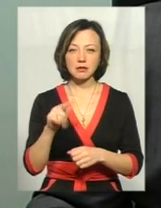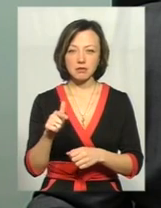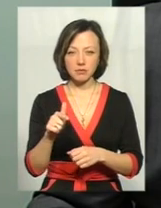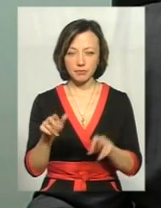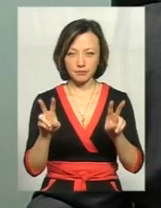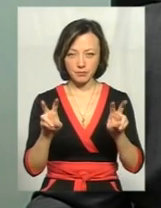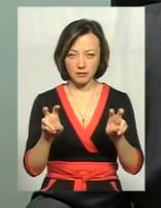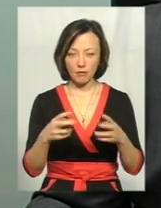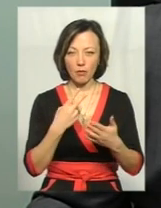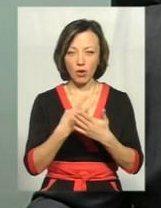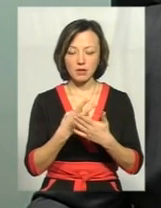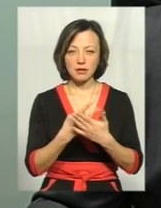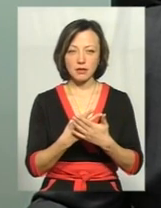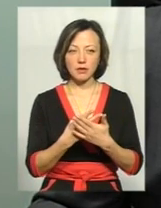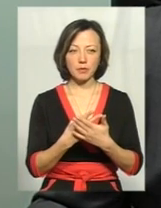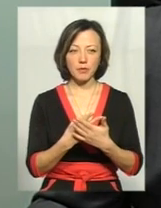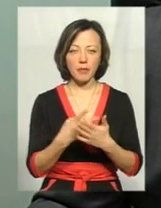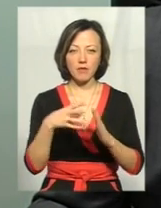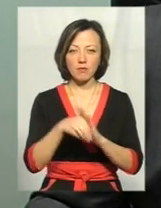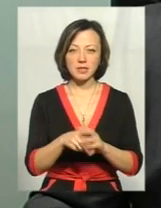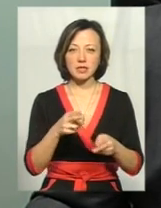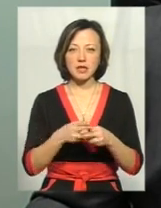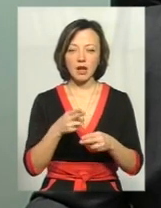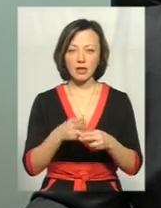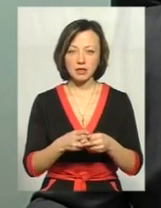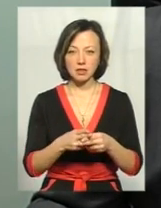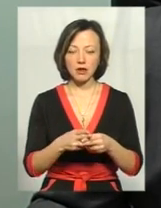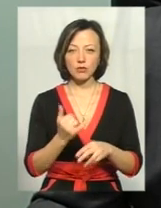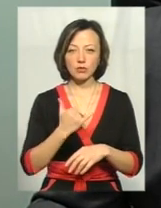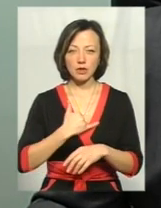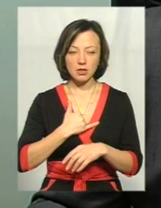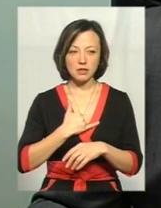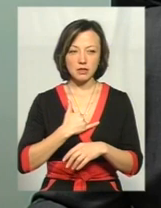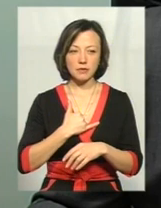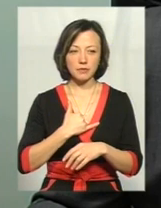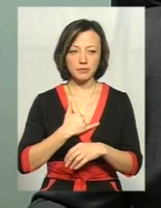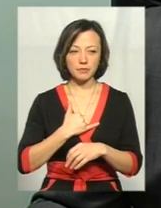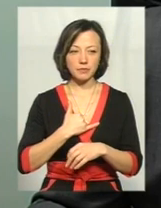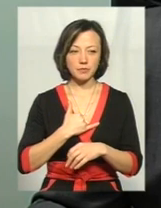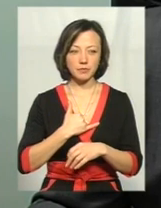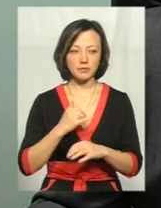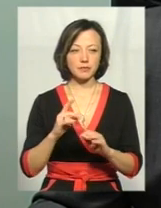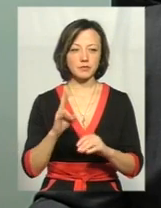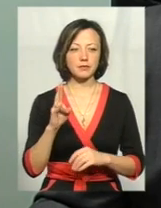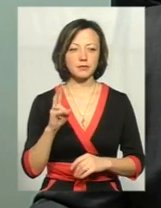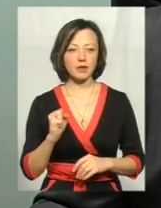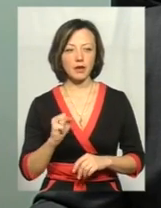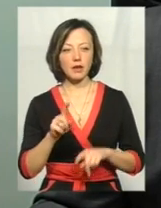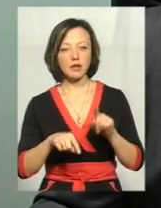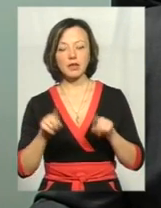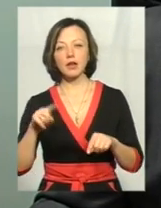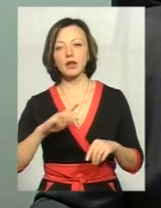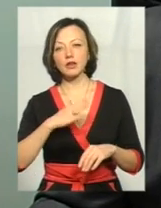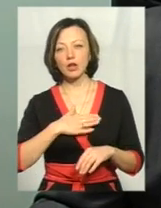по таких показниках, як вміст заліза, в нас на деяких наших